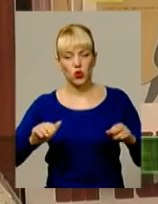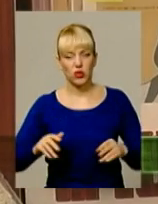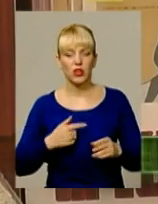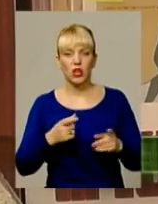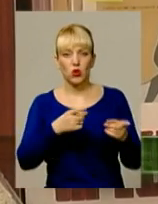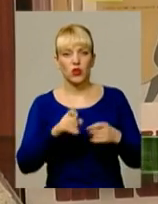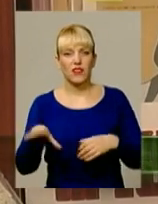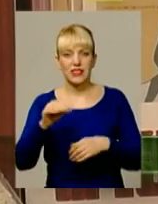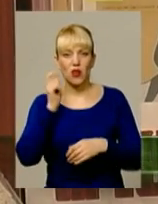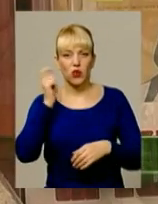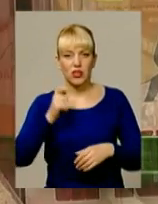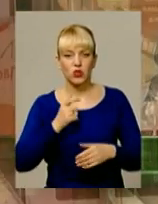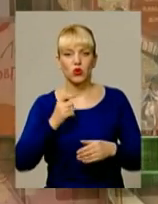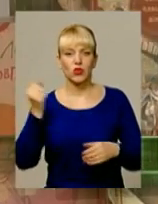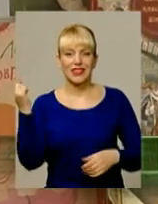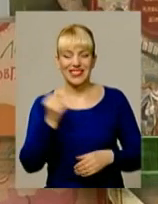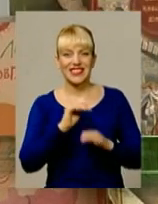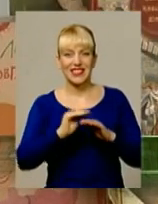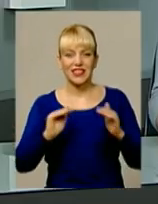всеукраїнського тижня дитячого читання».